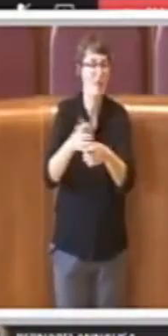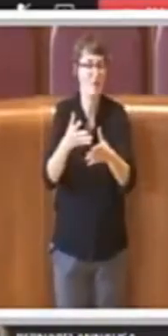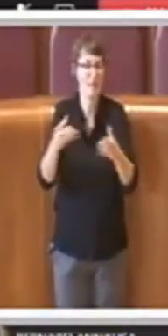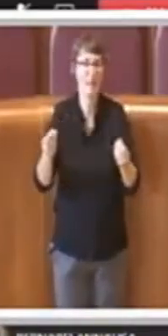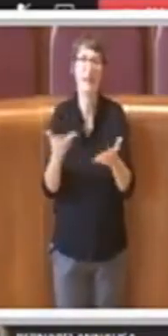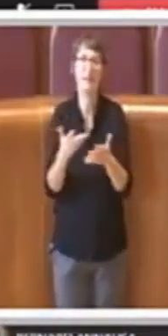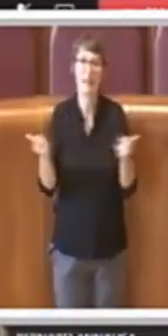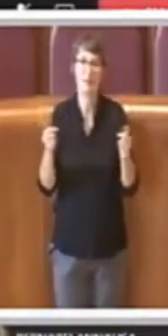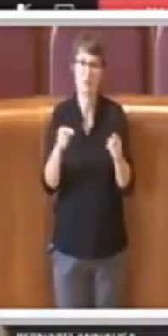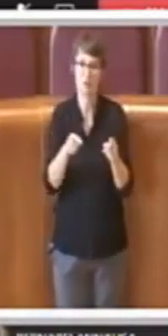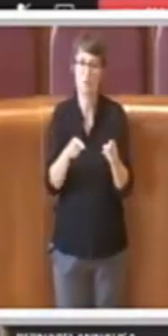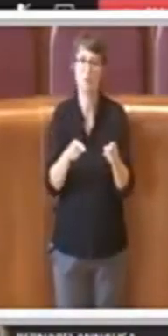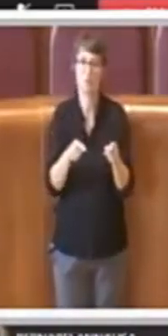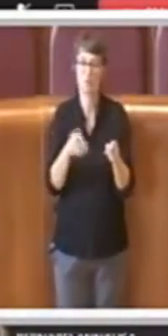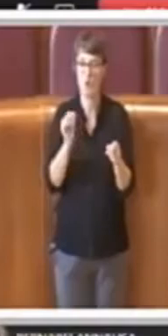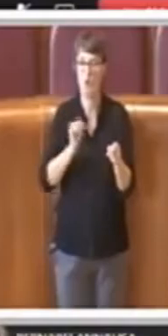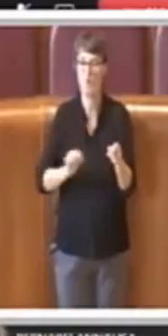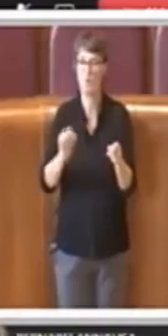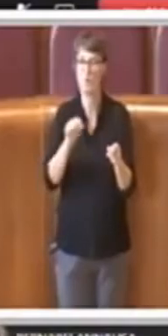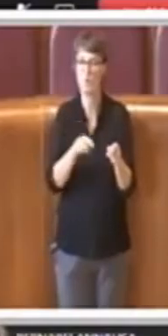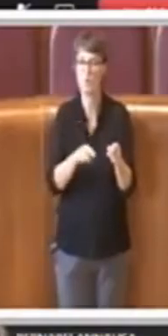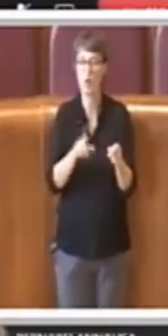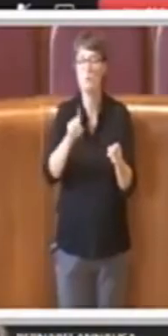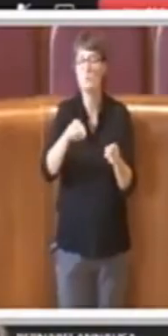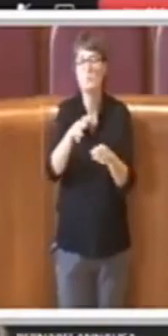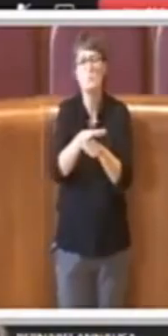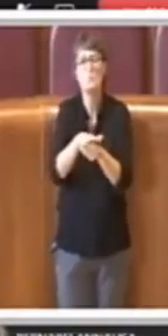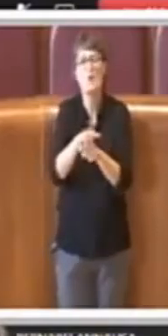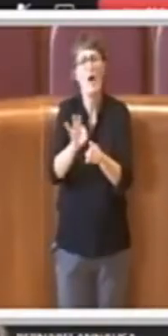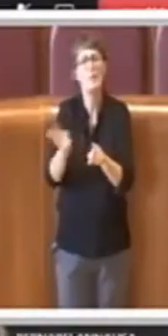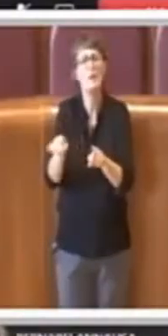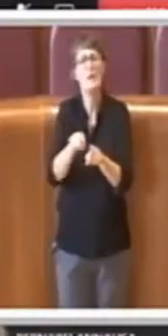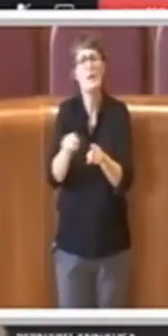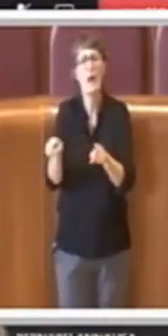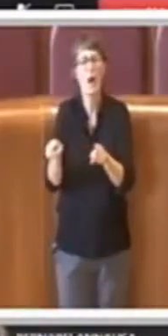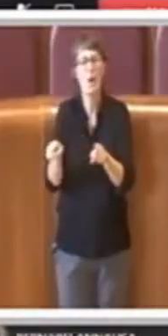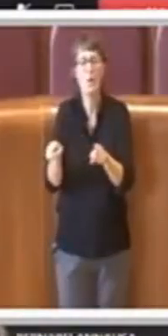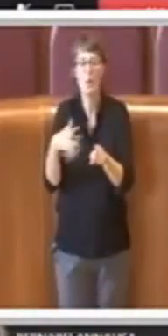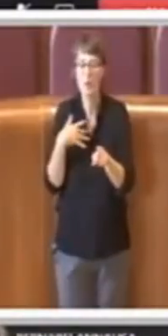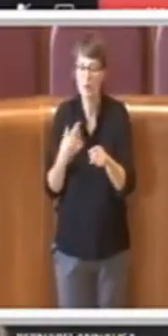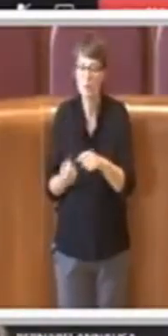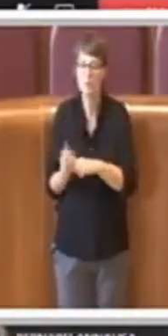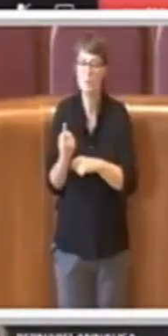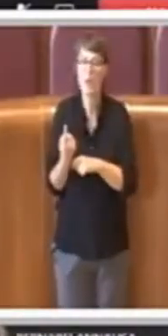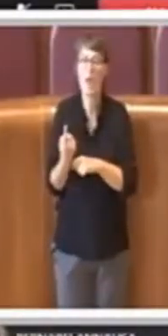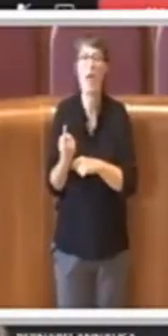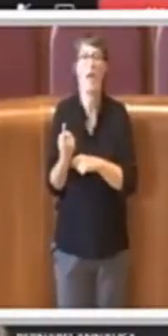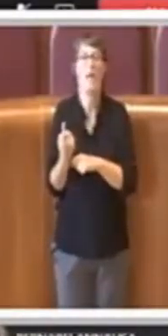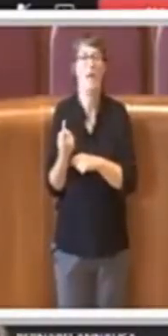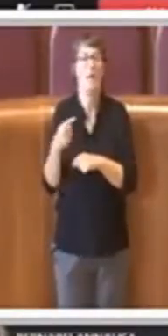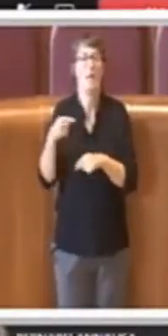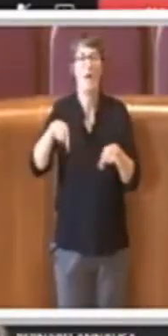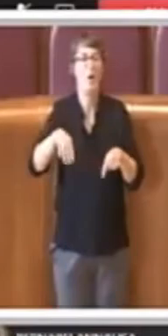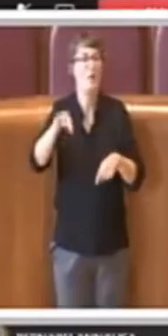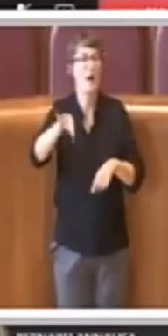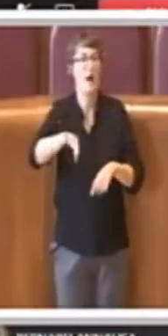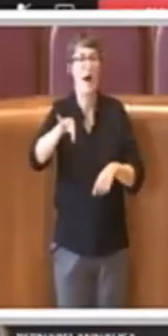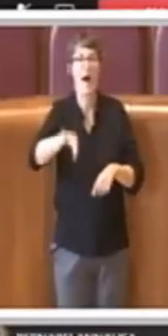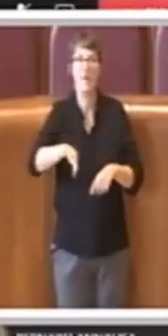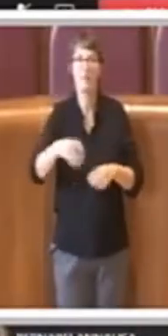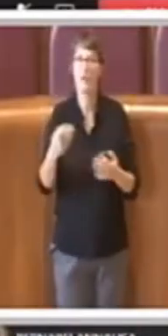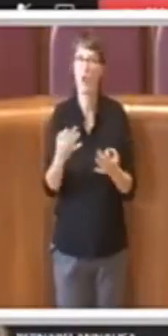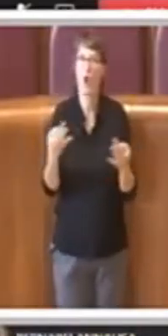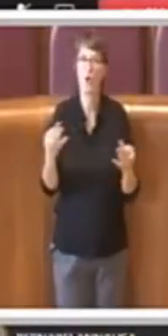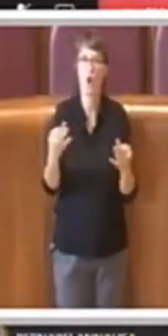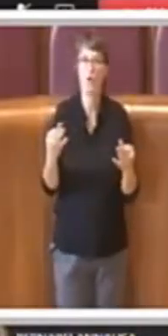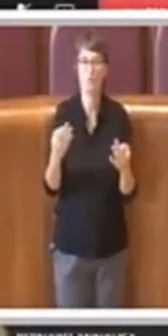improvvisamente si sono ritrovate ad essere non in grado di pagare un affitto di mercato. Ed è importante anche